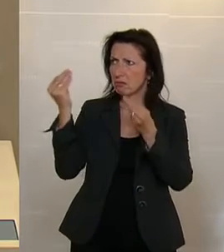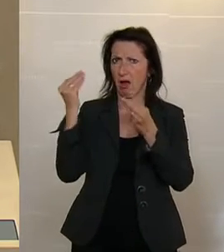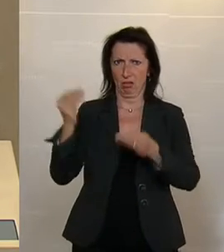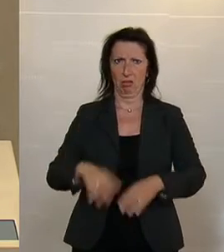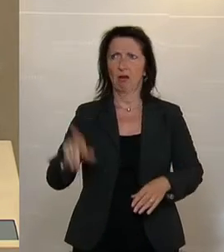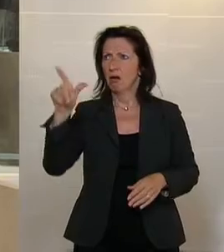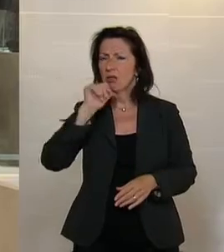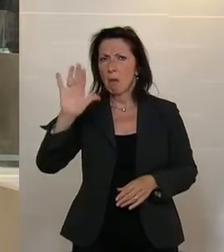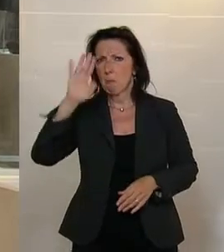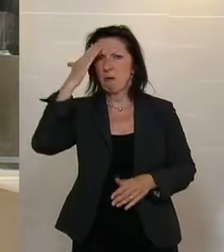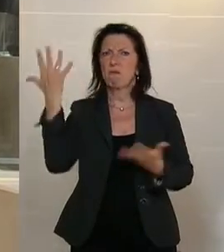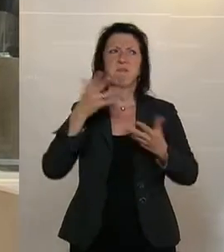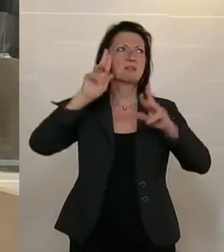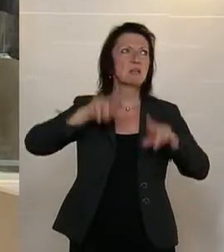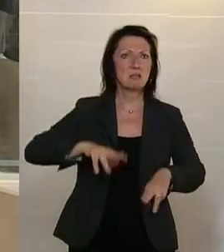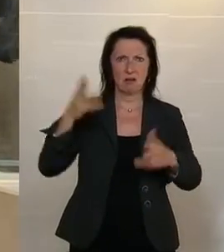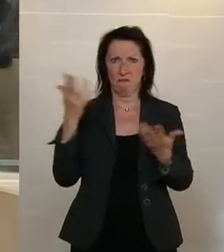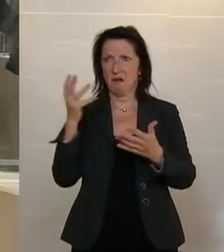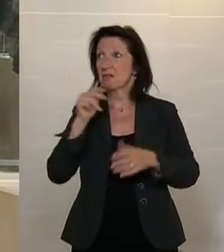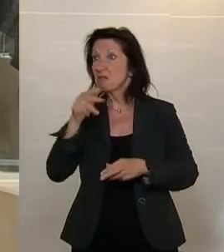Unrecht und was ist Recht. Das fehlt Ihnen.